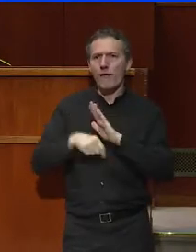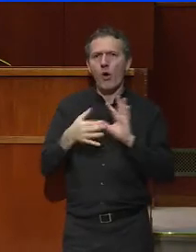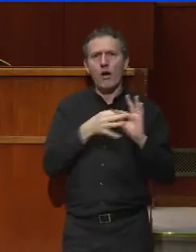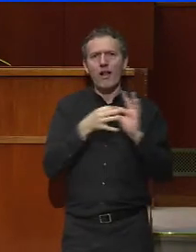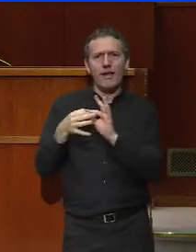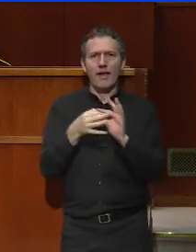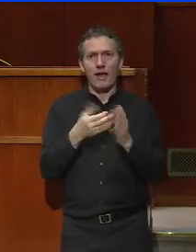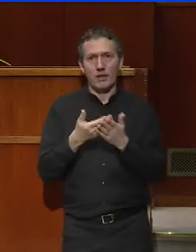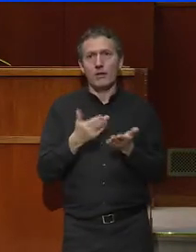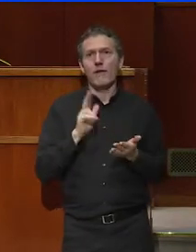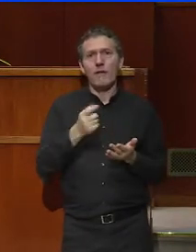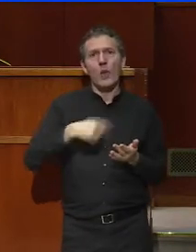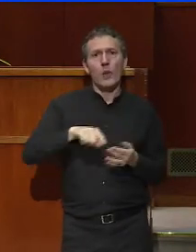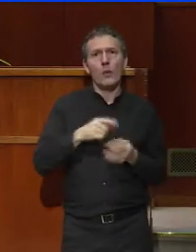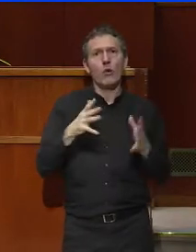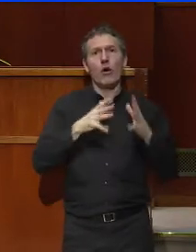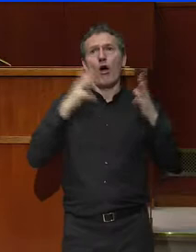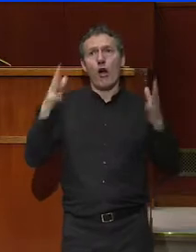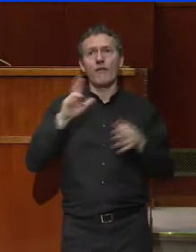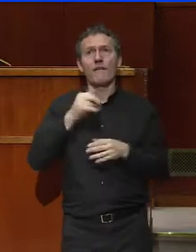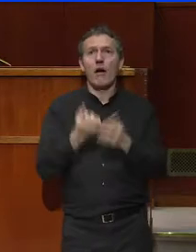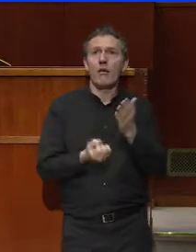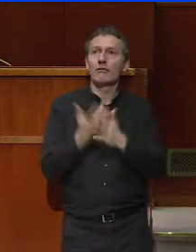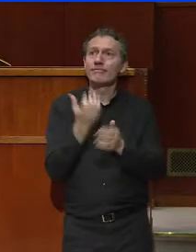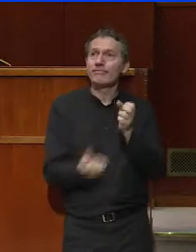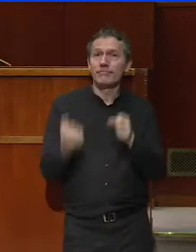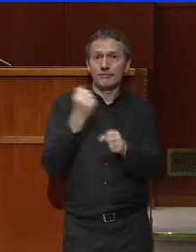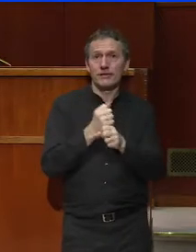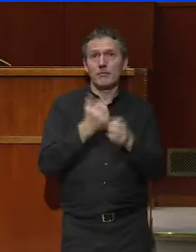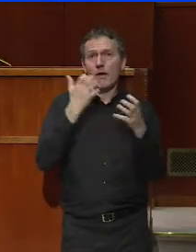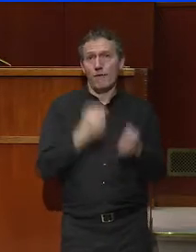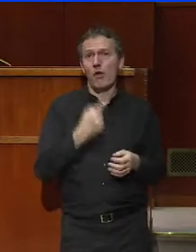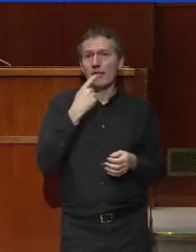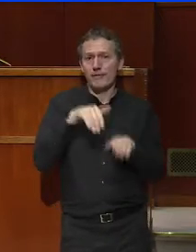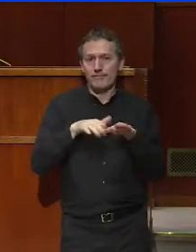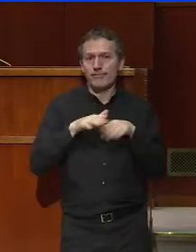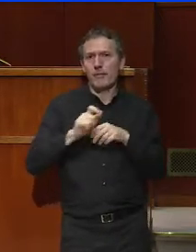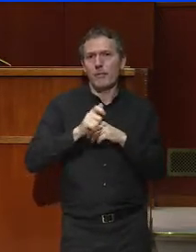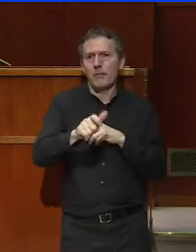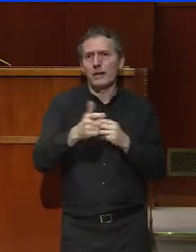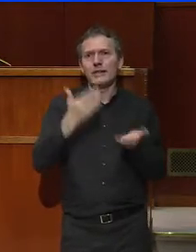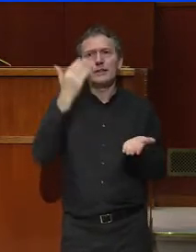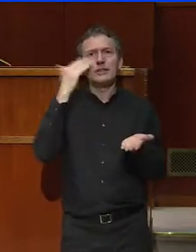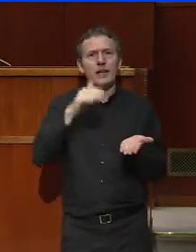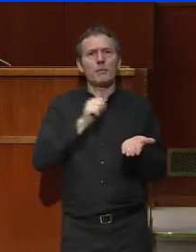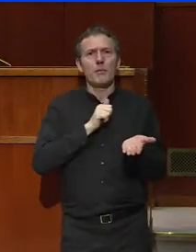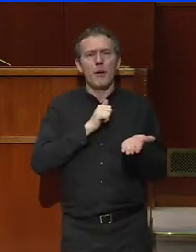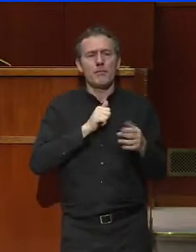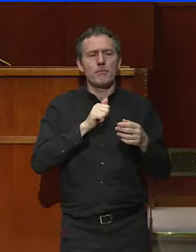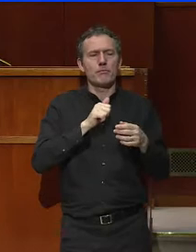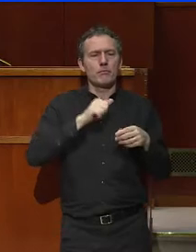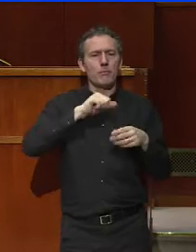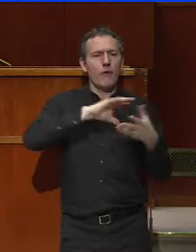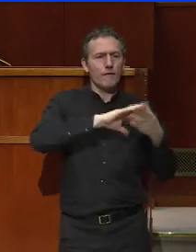Je ne sais pas si nous ferons une grande œuvre, je reste prudent en la matière, mais je sais que le fond et la